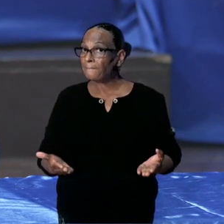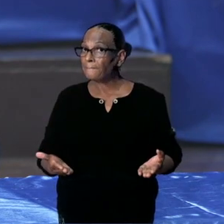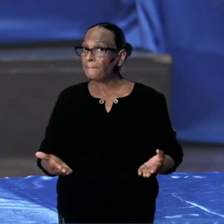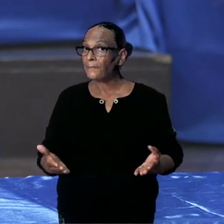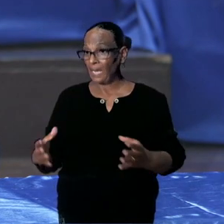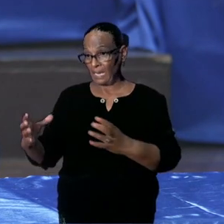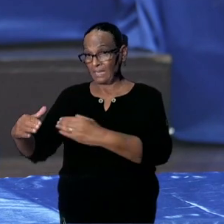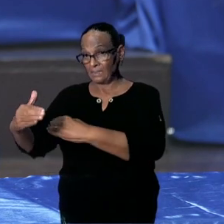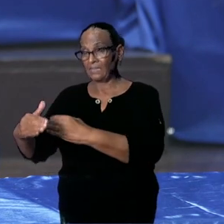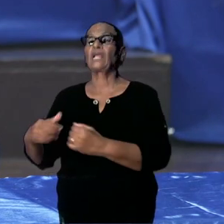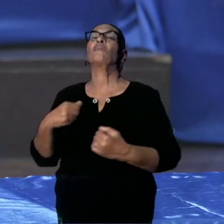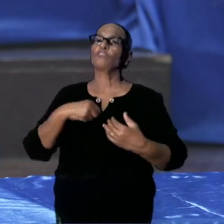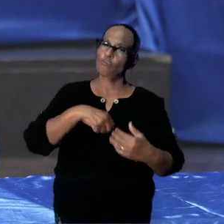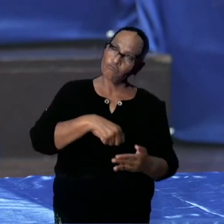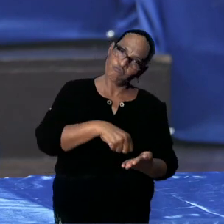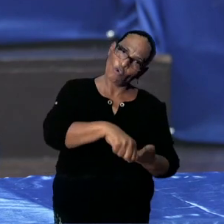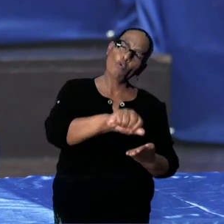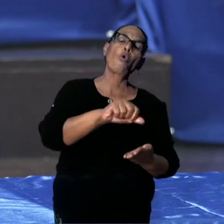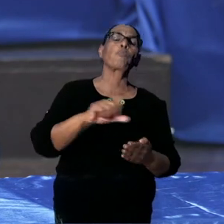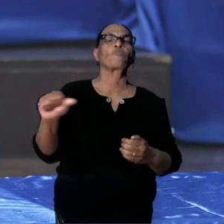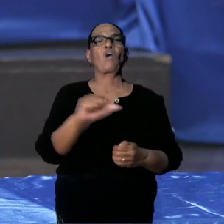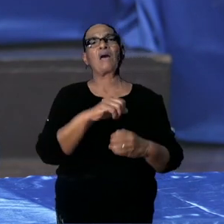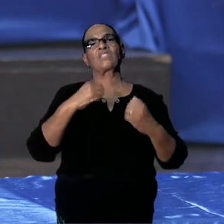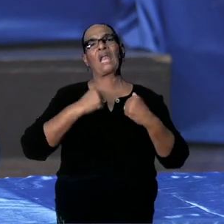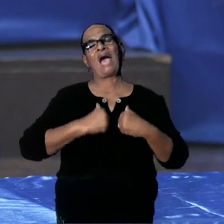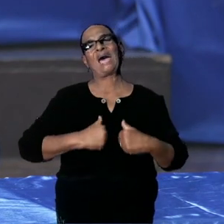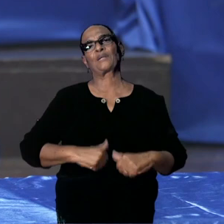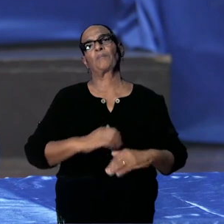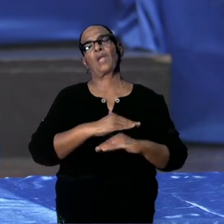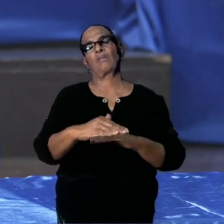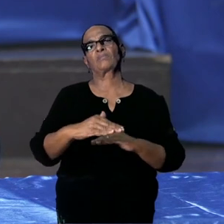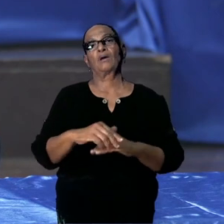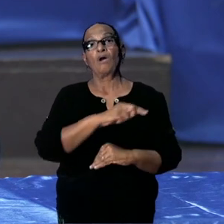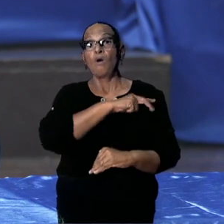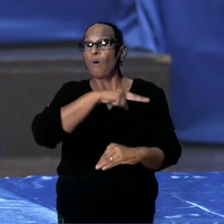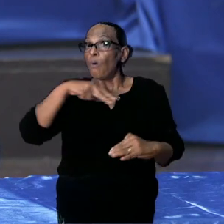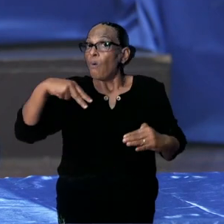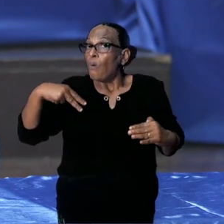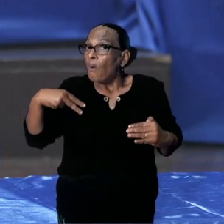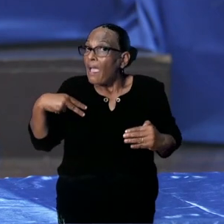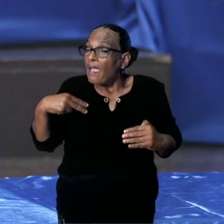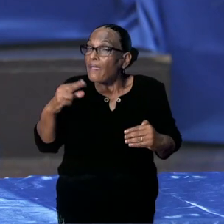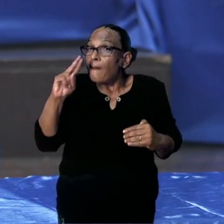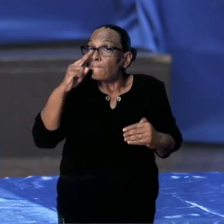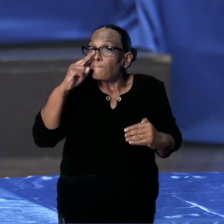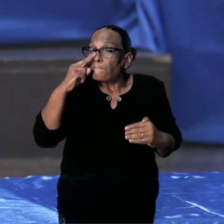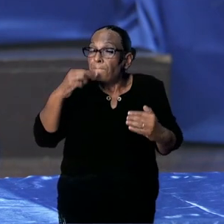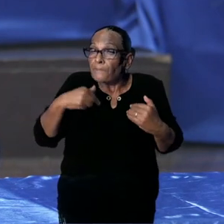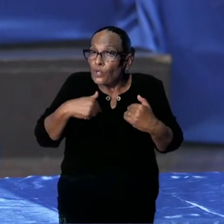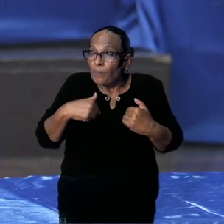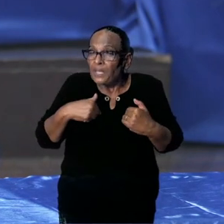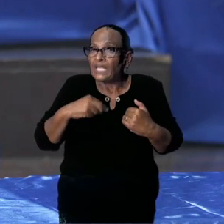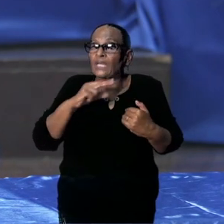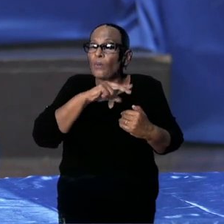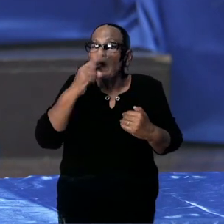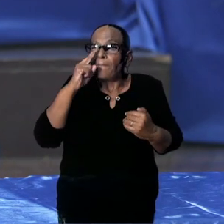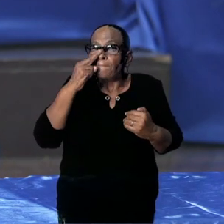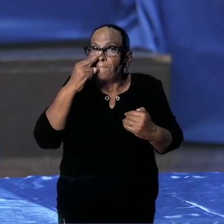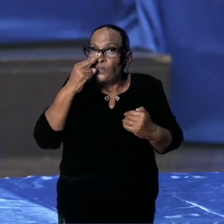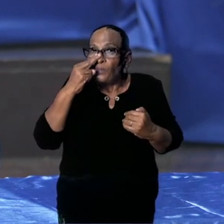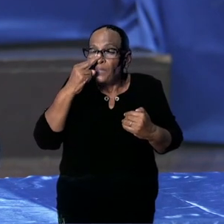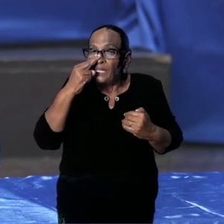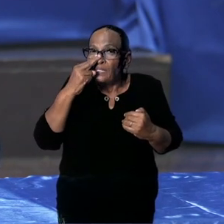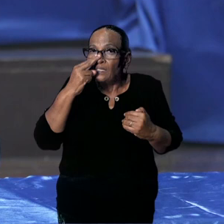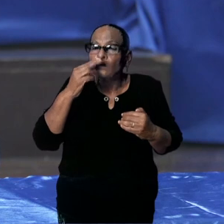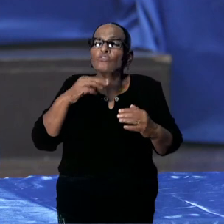voor de armere landen. En wij behoren tot die groep, maar wij proberen, en dat zeg ik u, ik mag u zeggen, dat